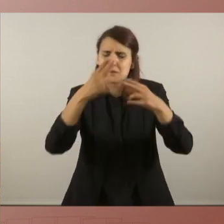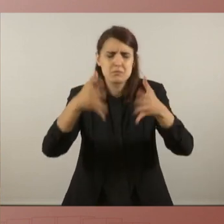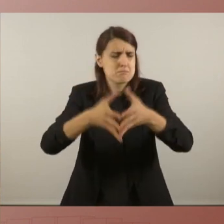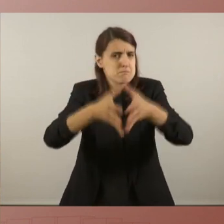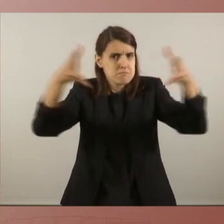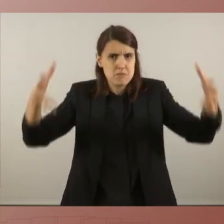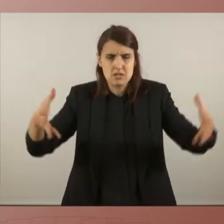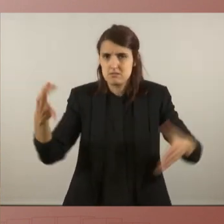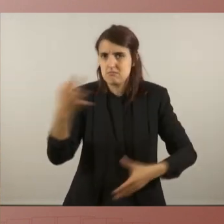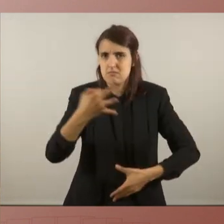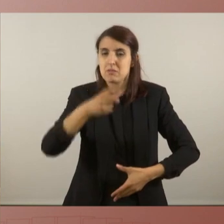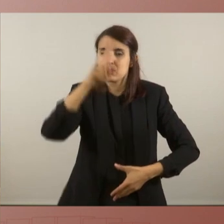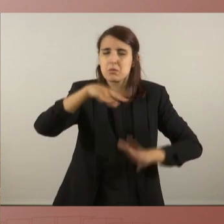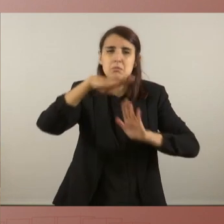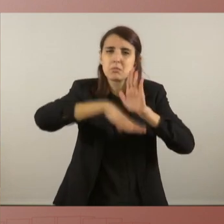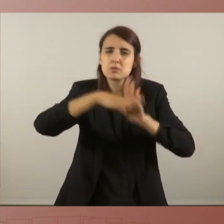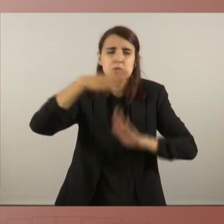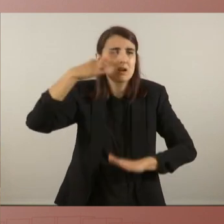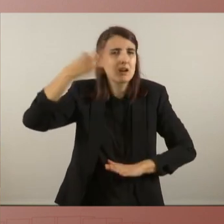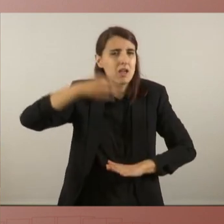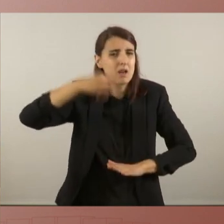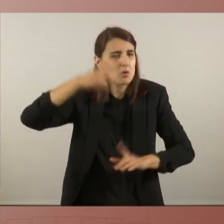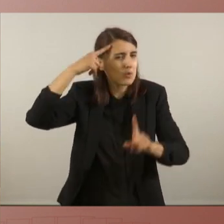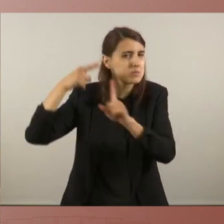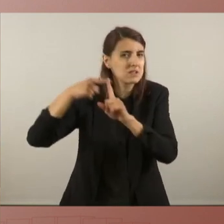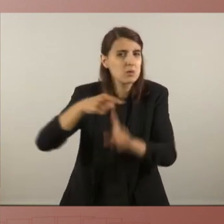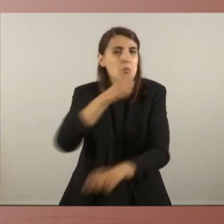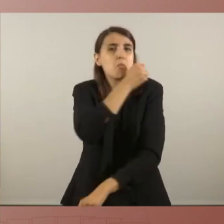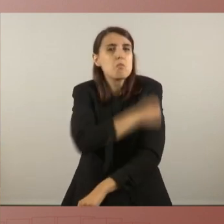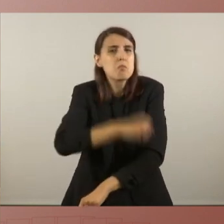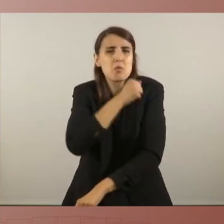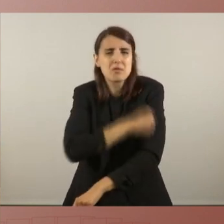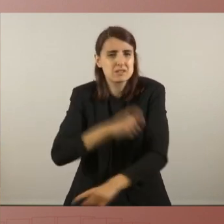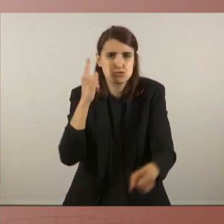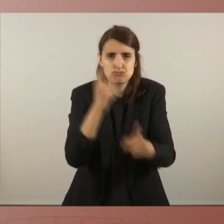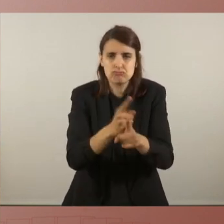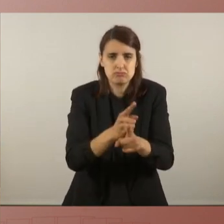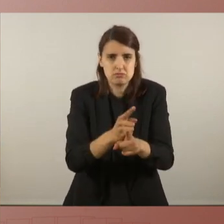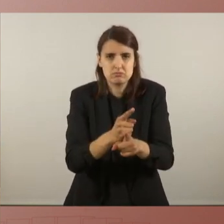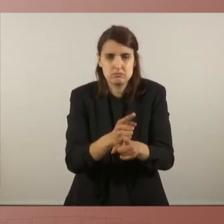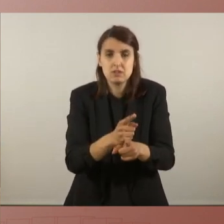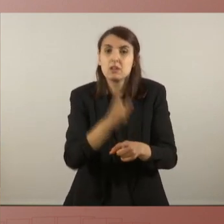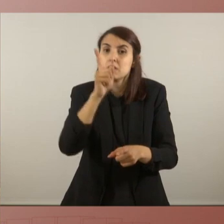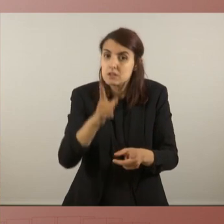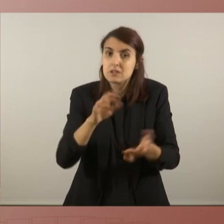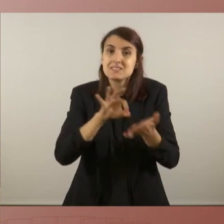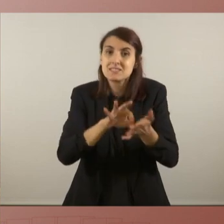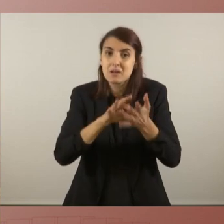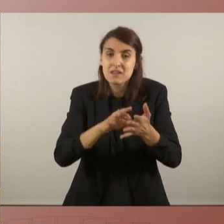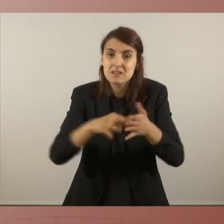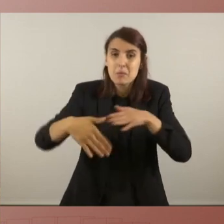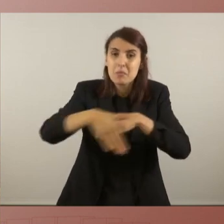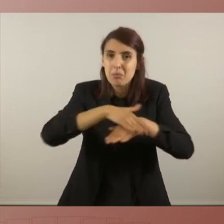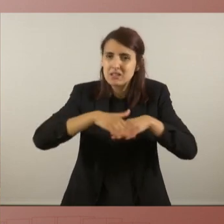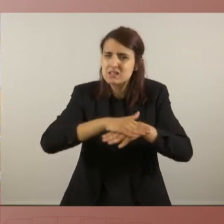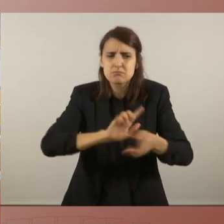mesures reals per combatre aquesta pobresa que passa també per fer pública els serveis bàsics fer públic els